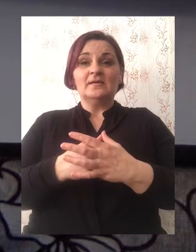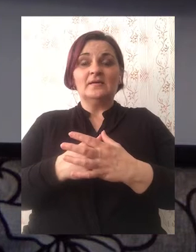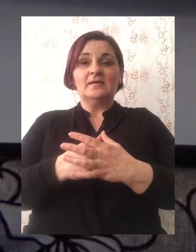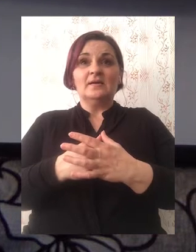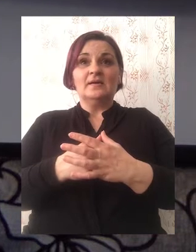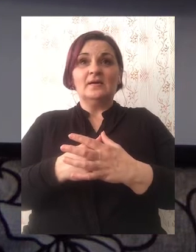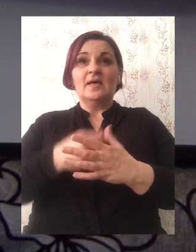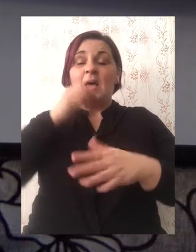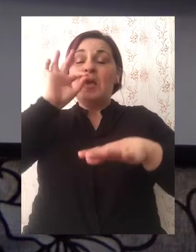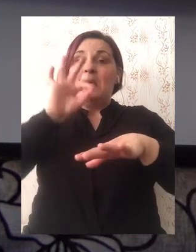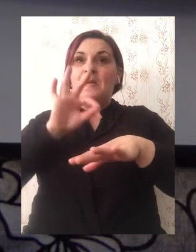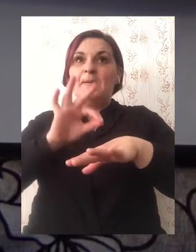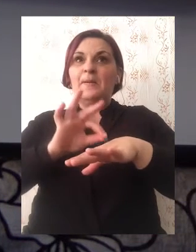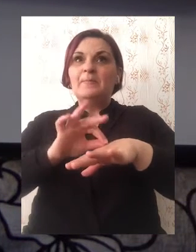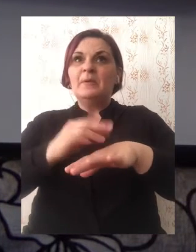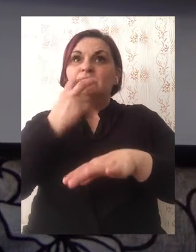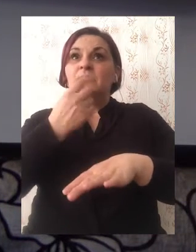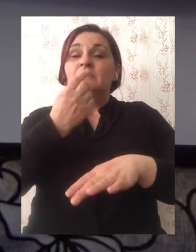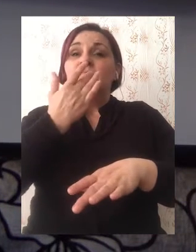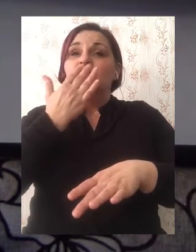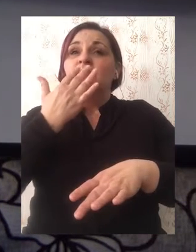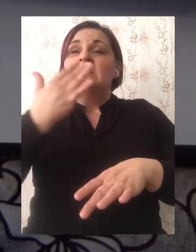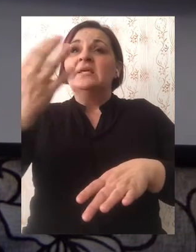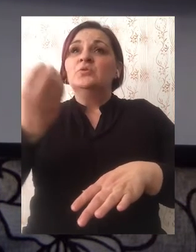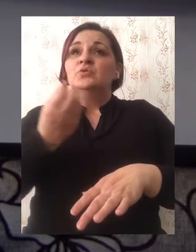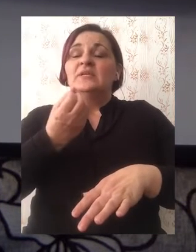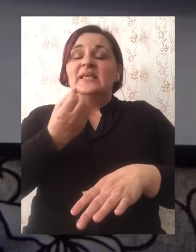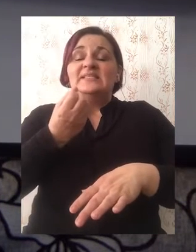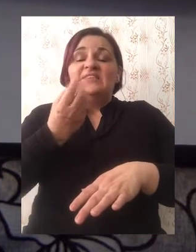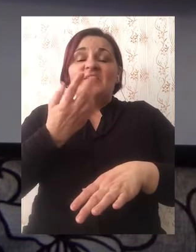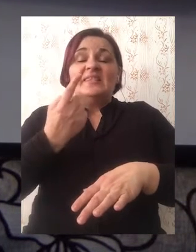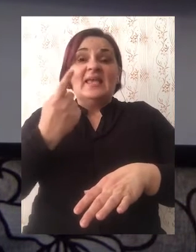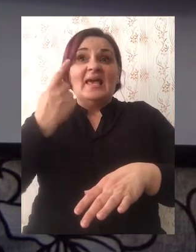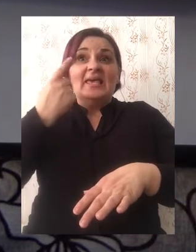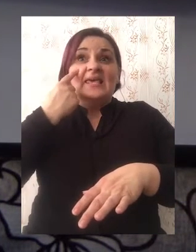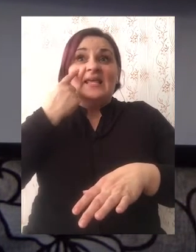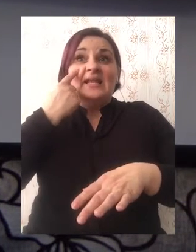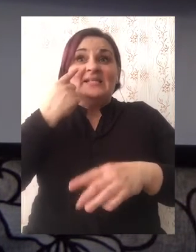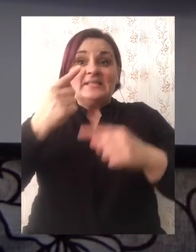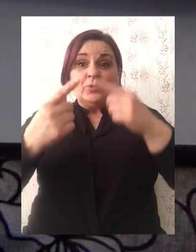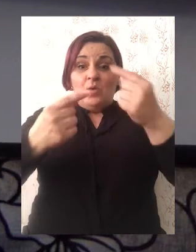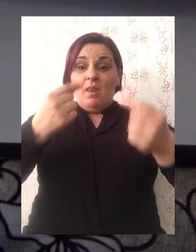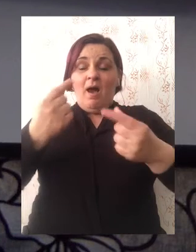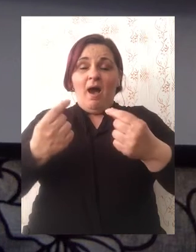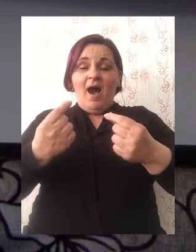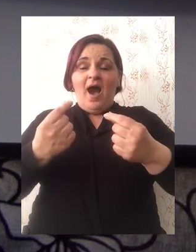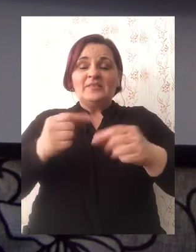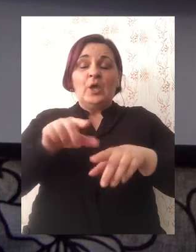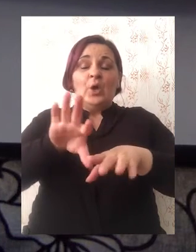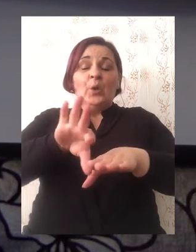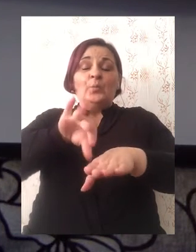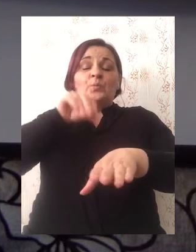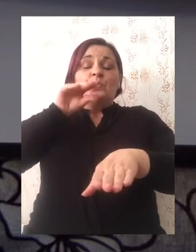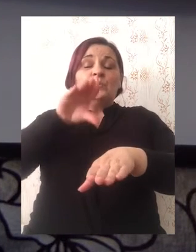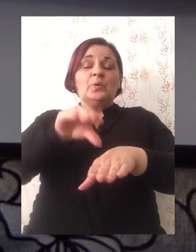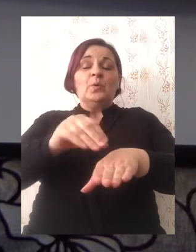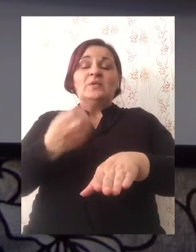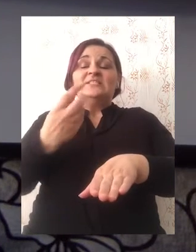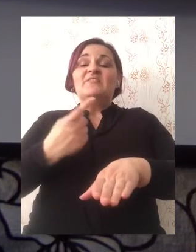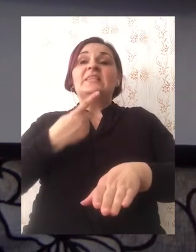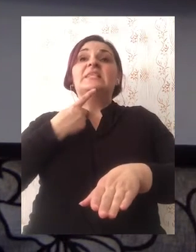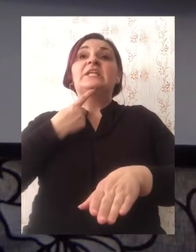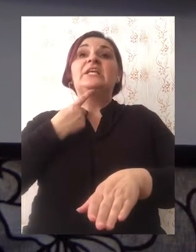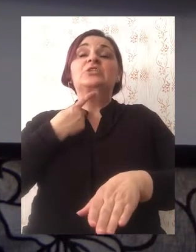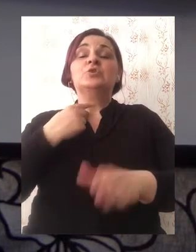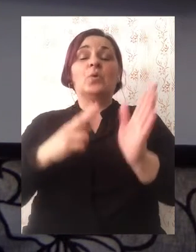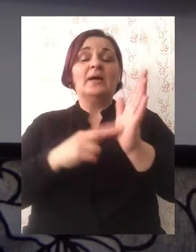Pčela privučena mirisom cvjetova ili izgledom cvjetnih latica usiše cvjetni sok